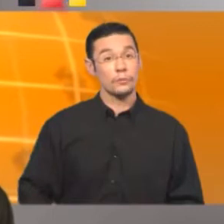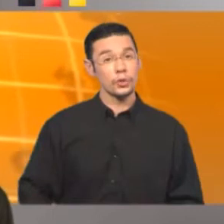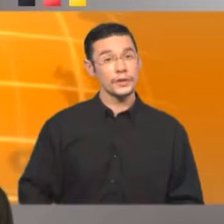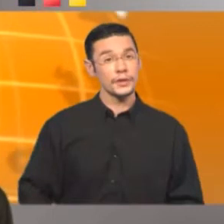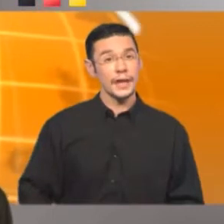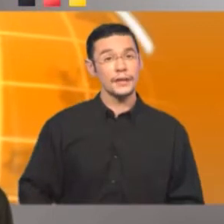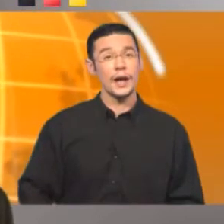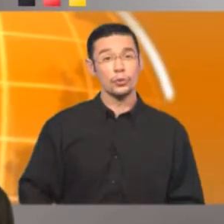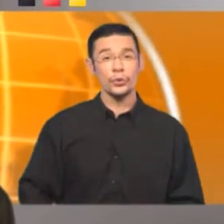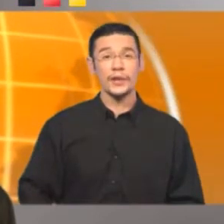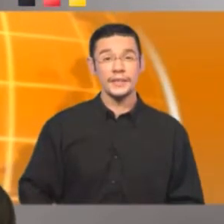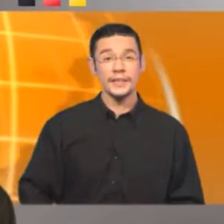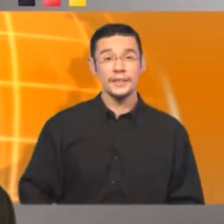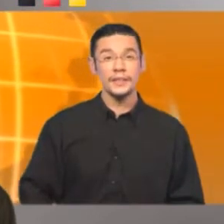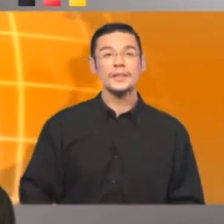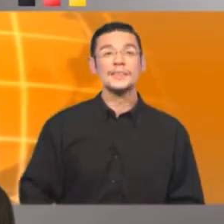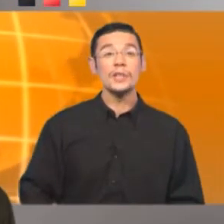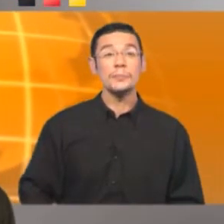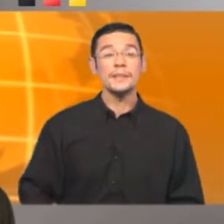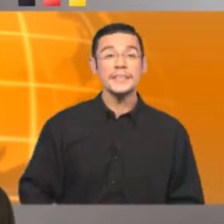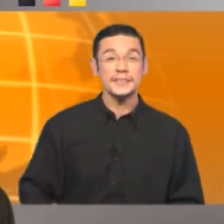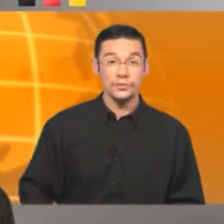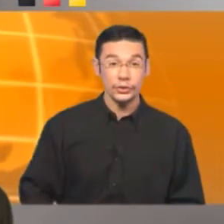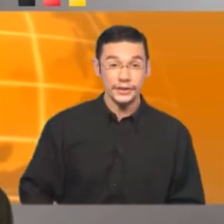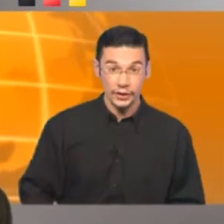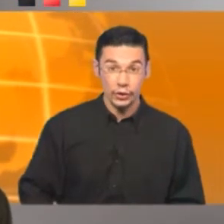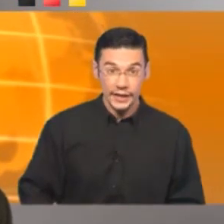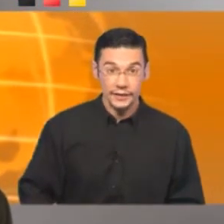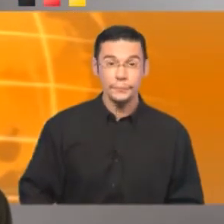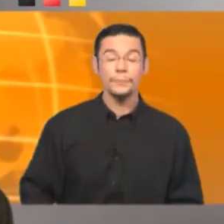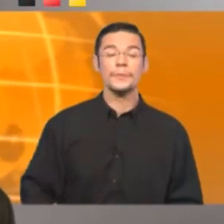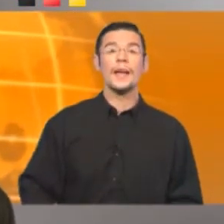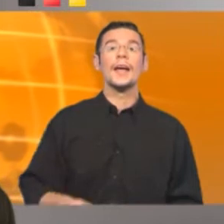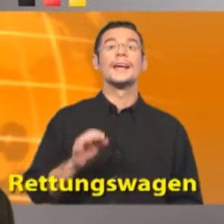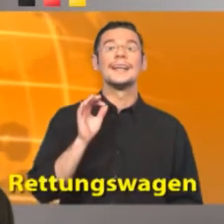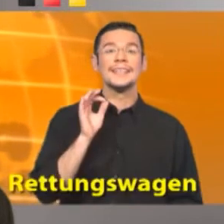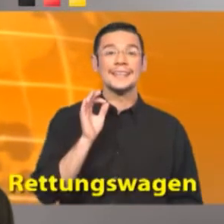Obwohl wir nicht gern an Notfälle denken, sollte man dieses Wort dennoch kennen